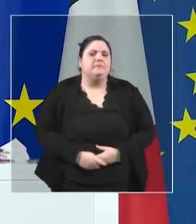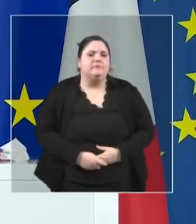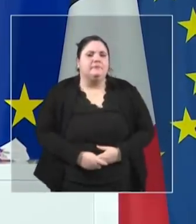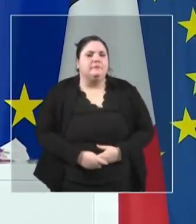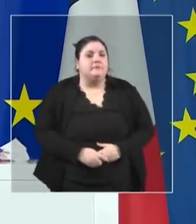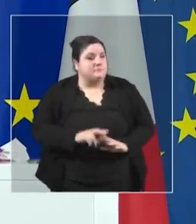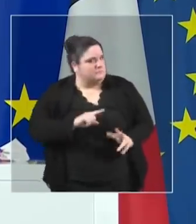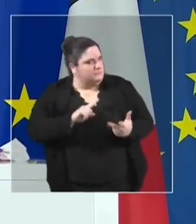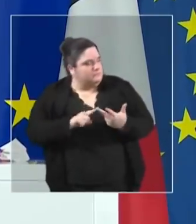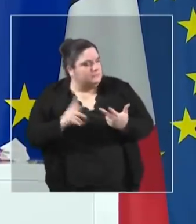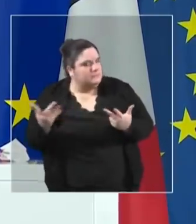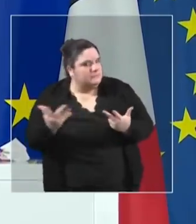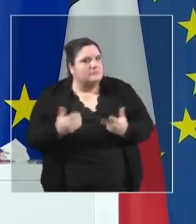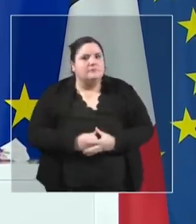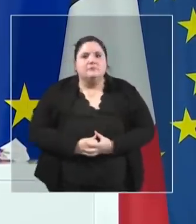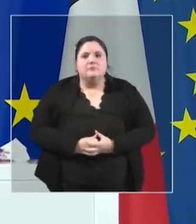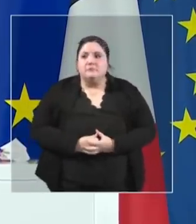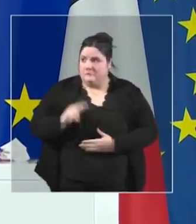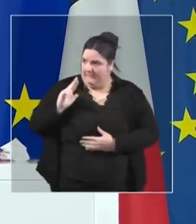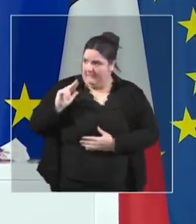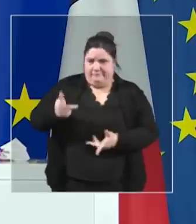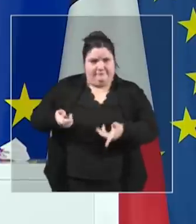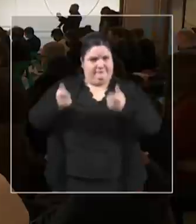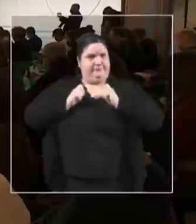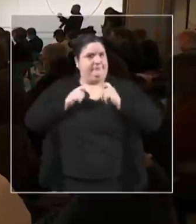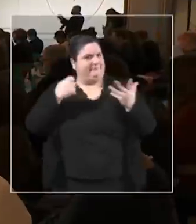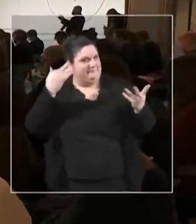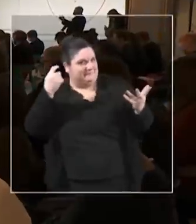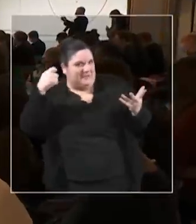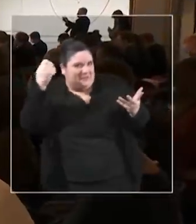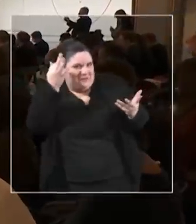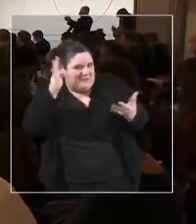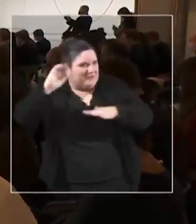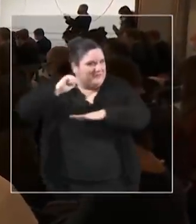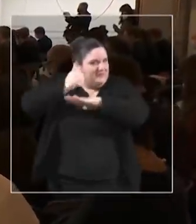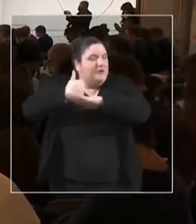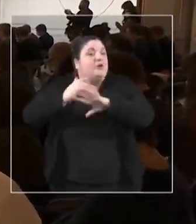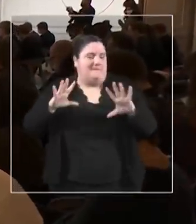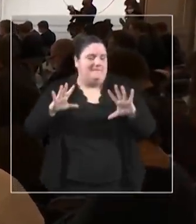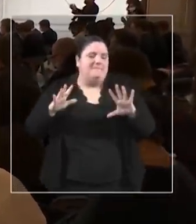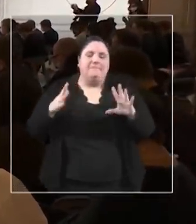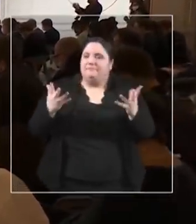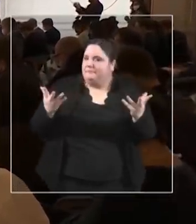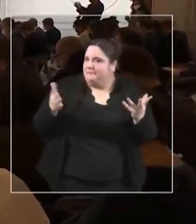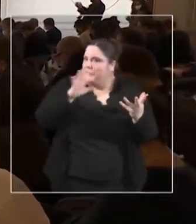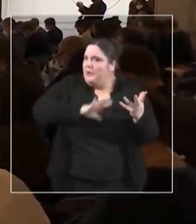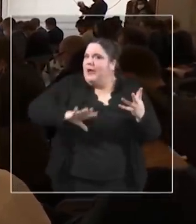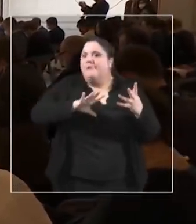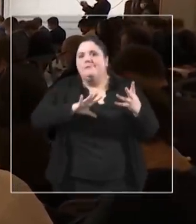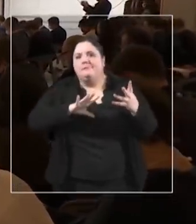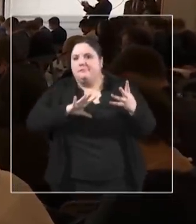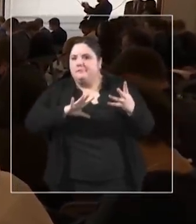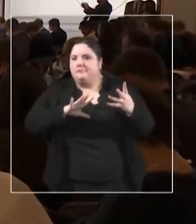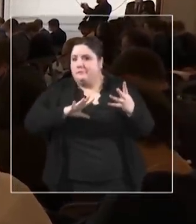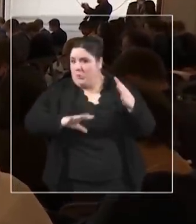frontières, nous souhaitons également sous présidence française faire enfin avancer ce qu'on appelle le paquet migratoire européen,'est-à-dire la meilleure